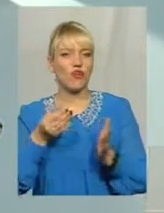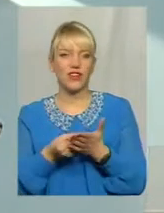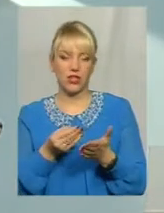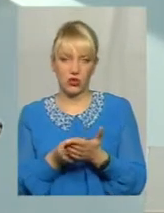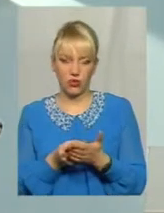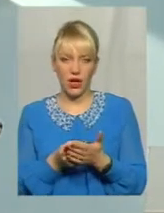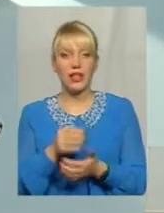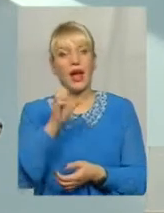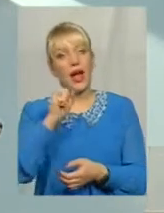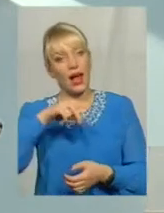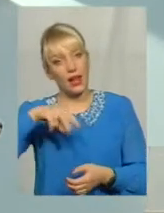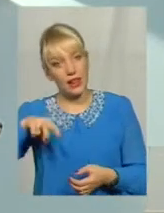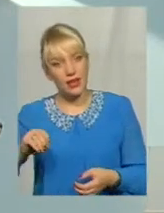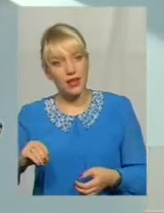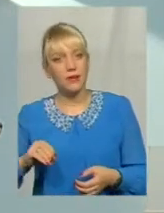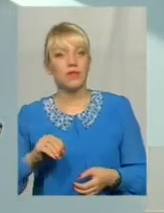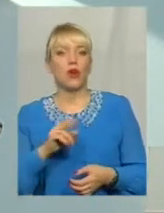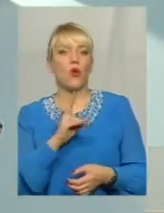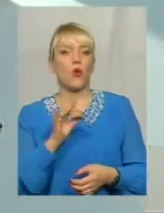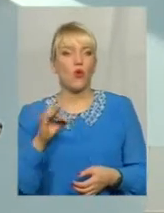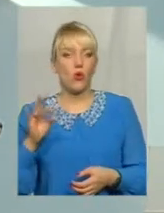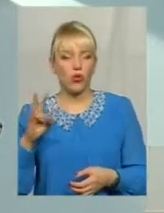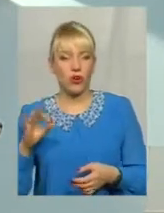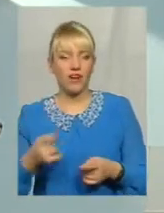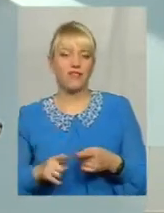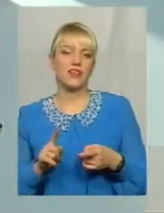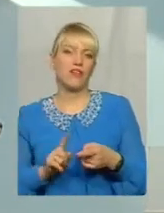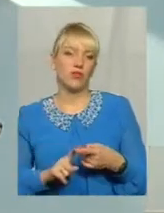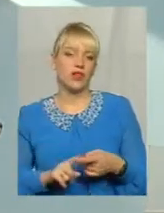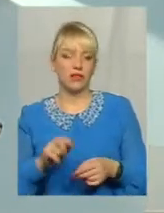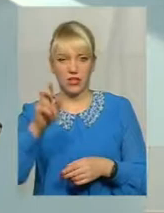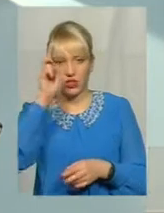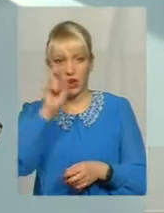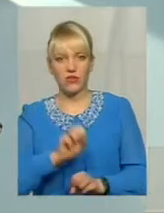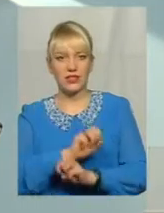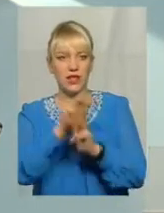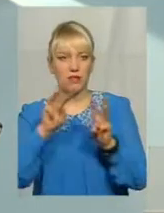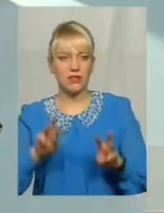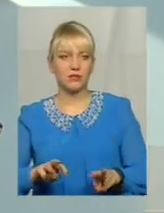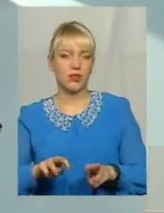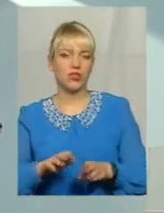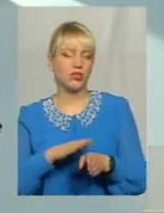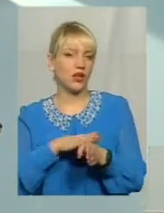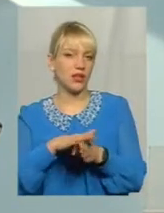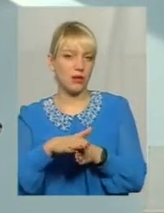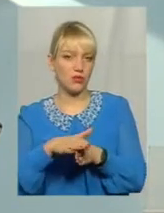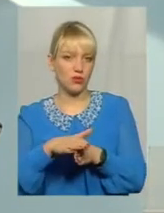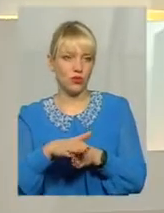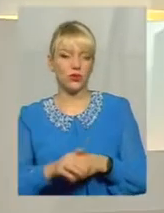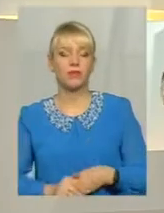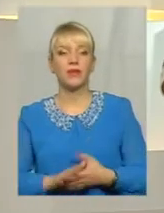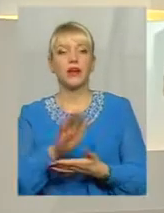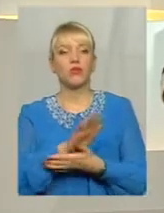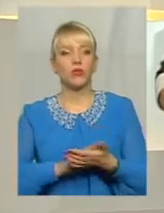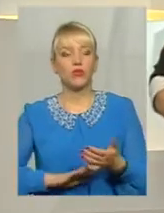перелік Але коронографія на сьогоднішній день державою забезпечені для ургентних пацієнтів абсолютно Продовження, поговоримо,